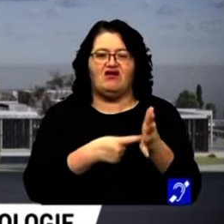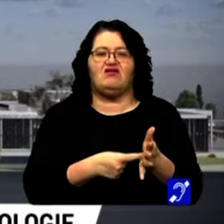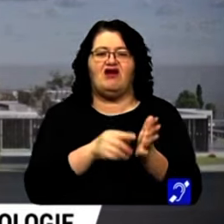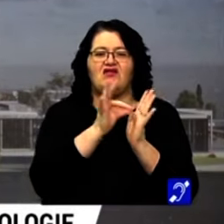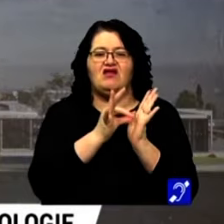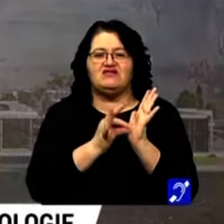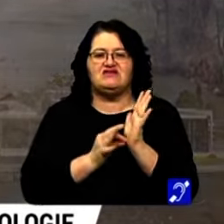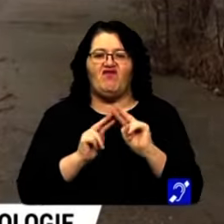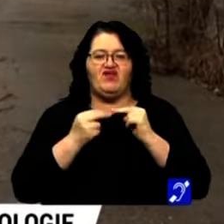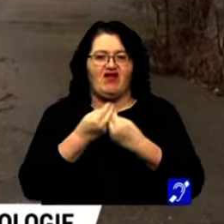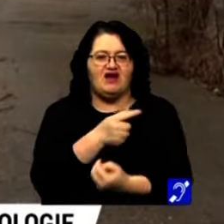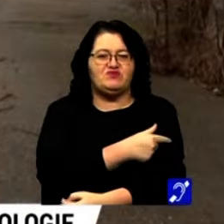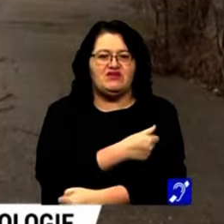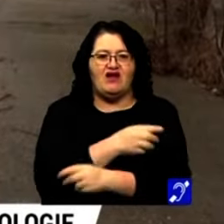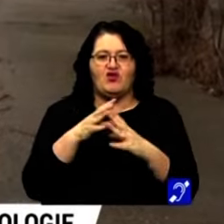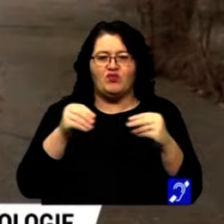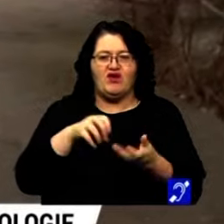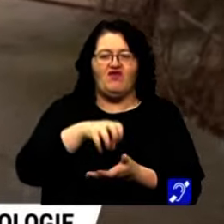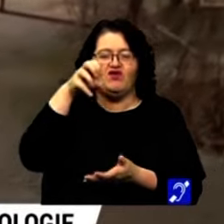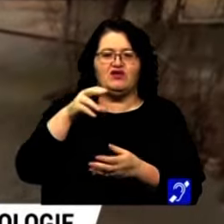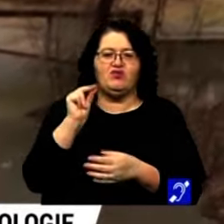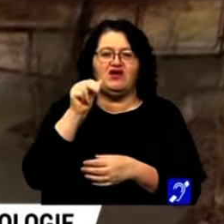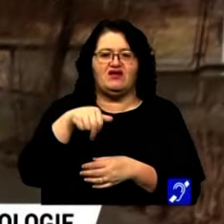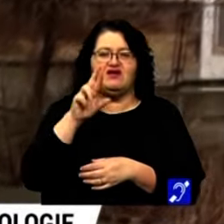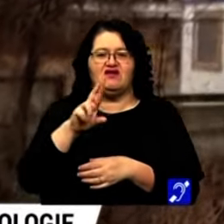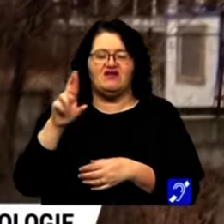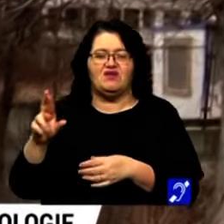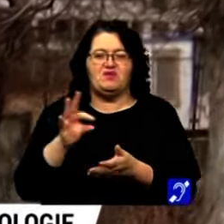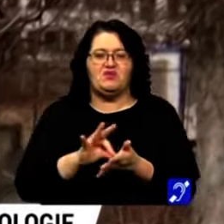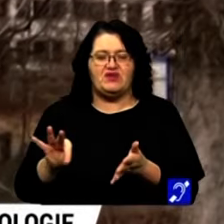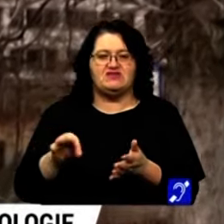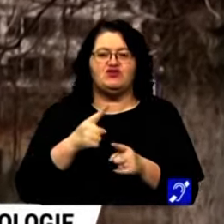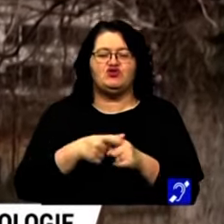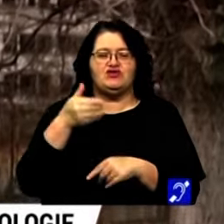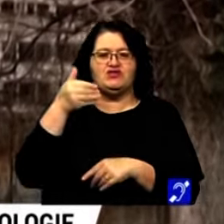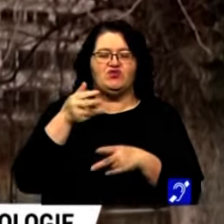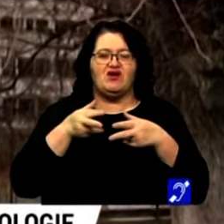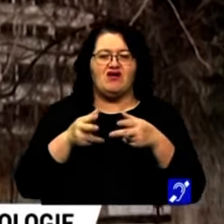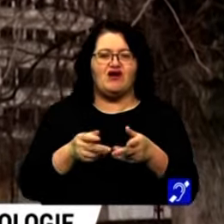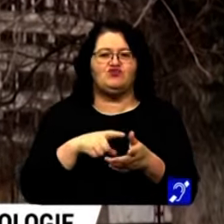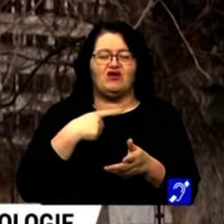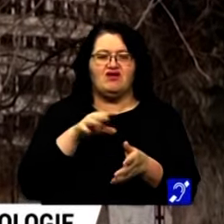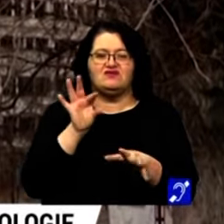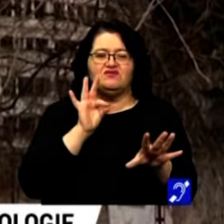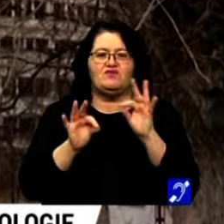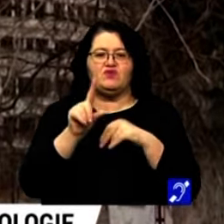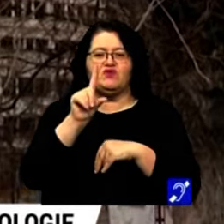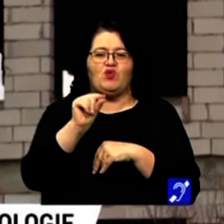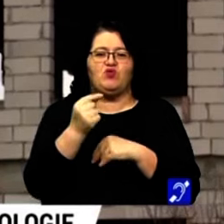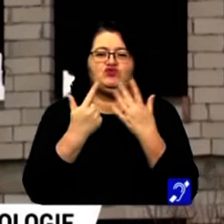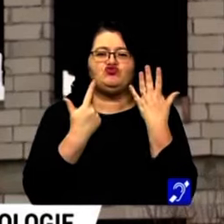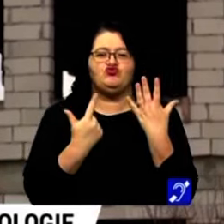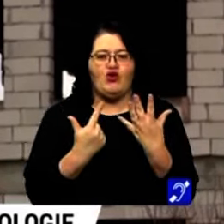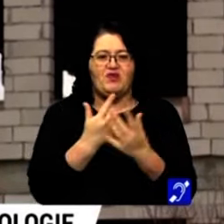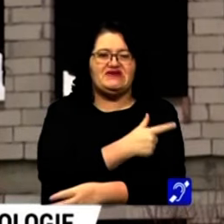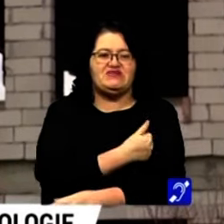din România, care vor beneficia de finanțare în cadrul Planului Național de Redresare și Reziliență, iar Institutul Oncologic se numără printre cele 27 de unități